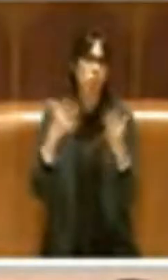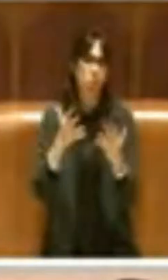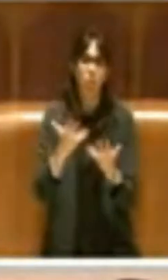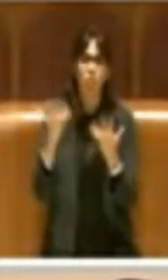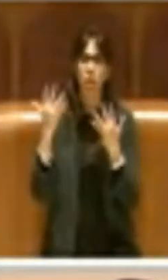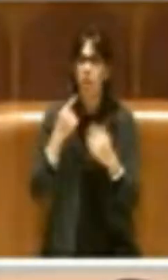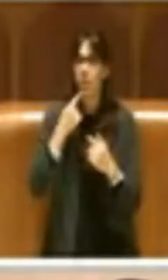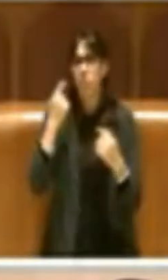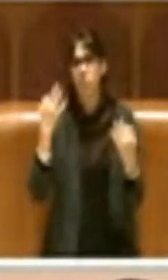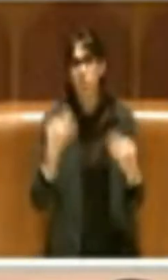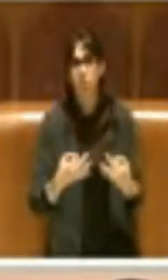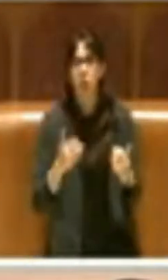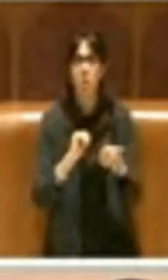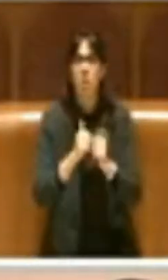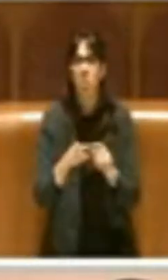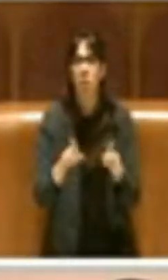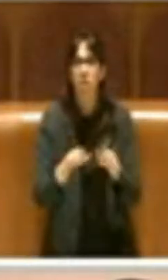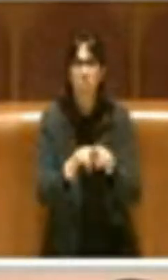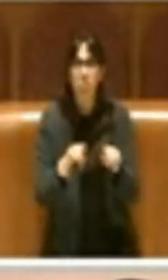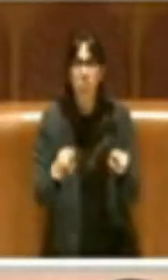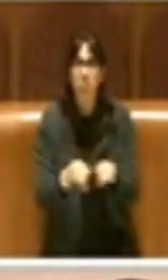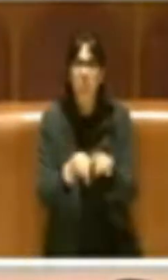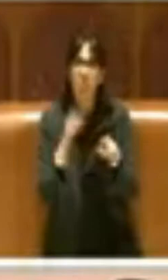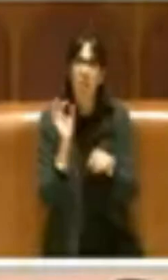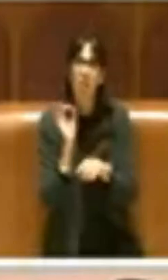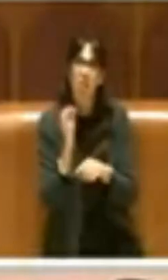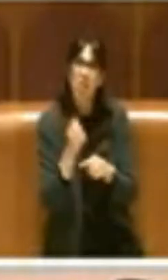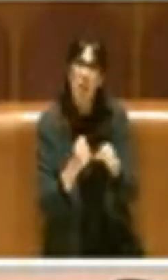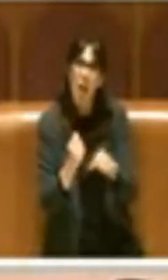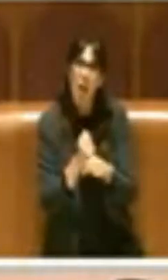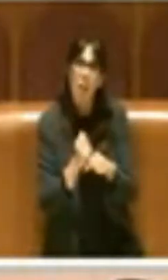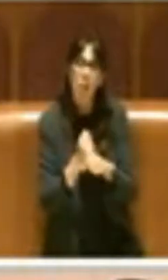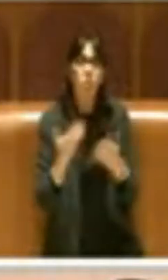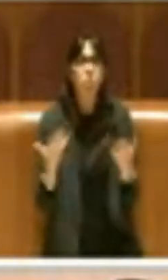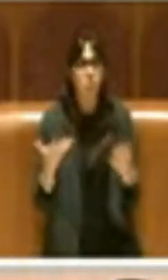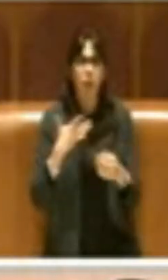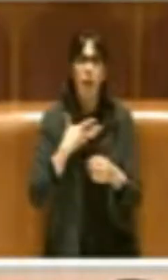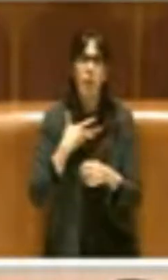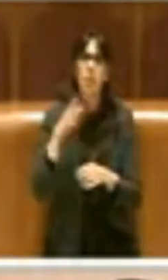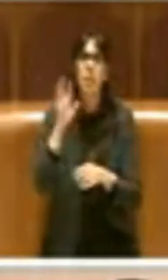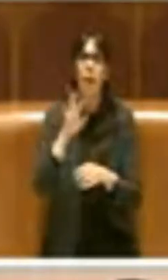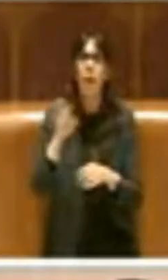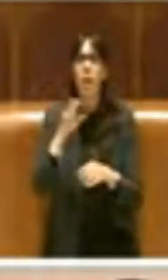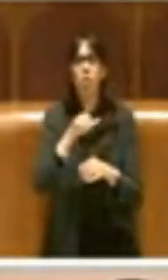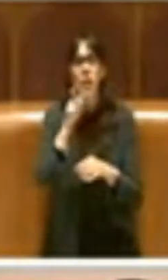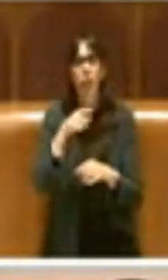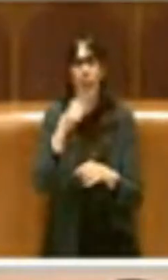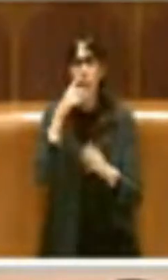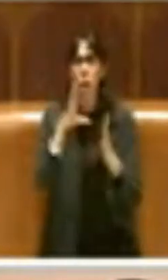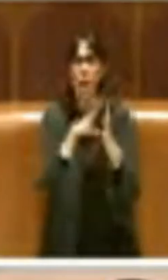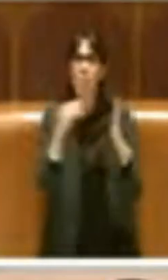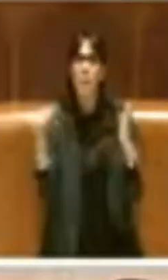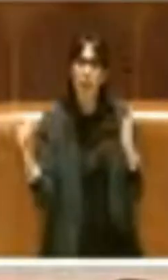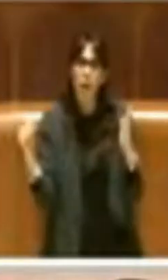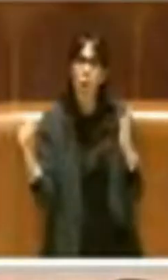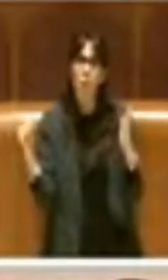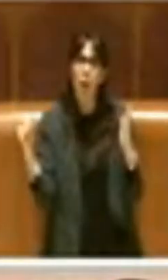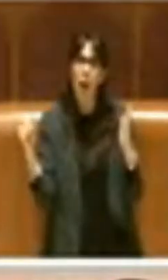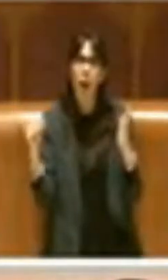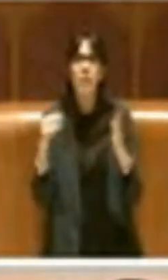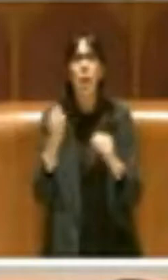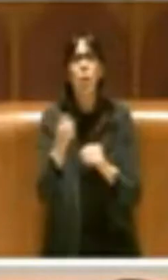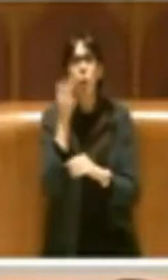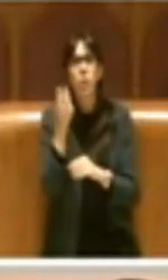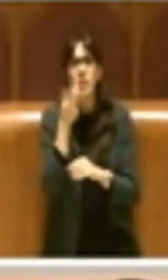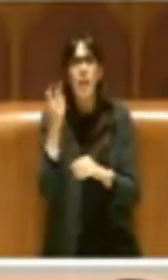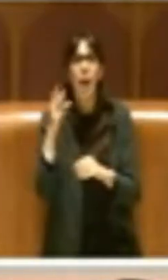anni e ci sono anche alcune regioni italiane, ad esempio l'Emilia Romagna, la Toscana,